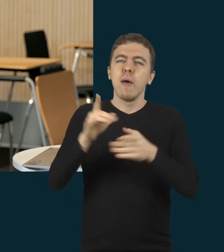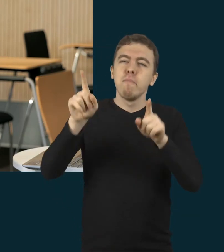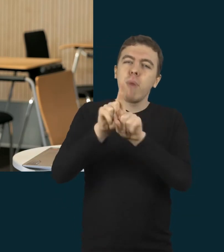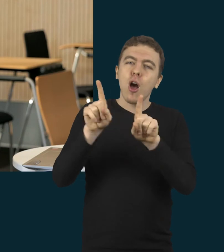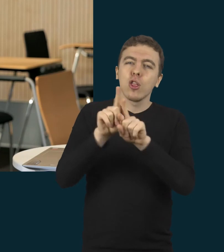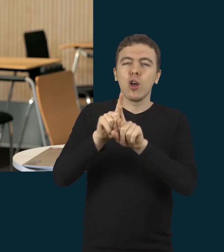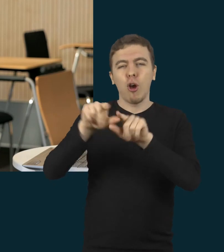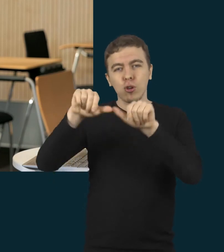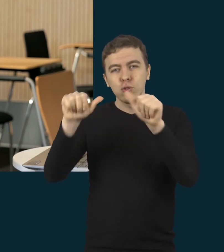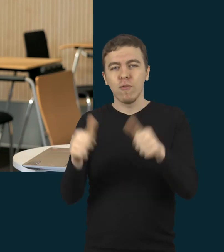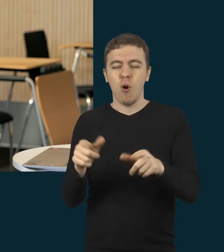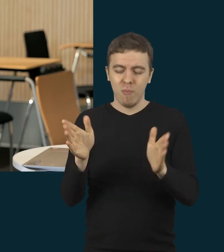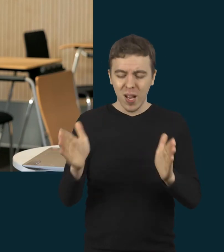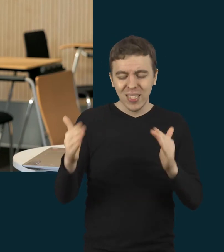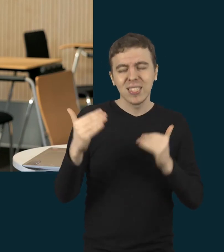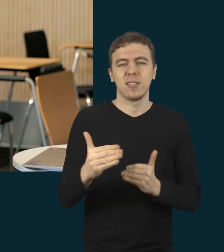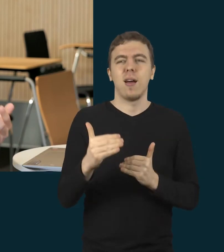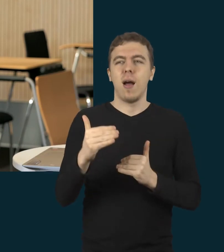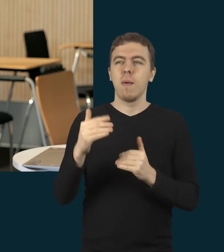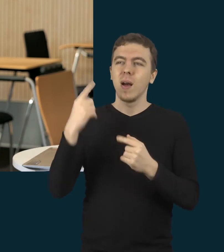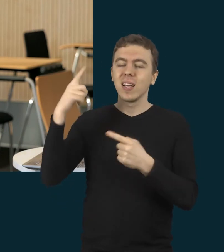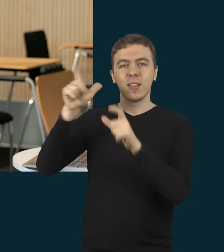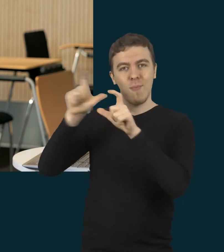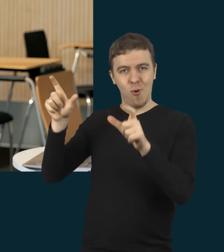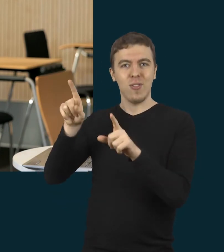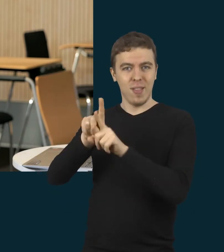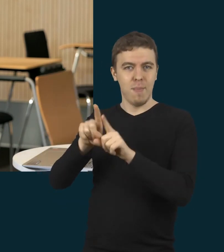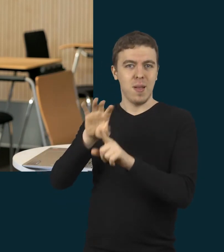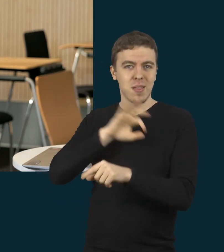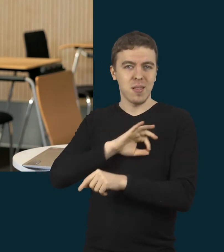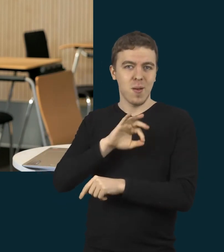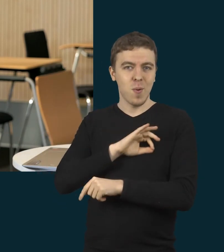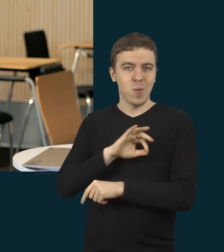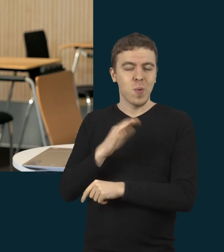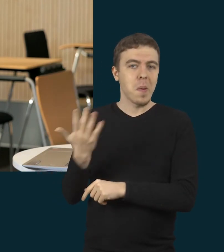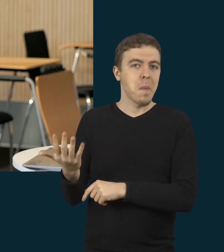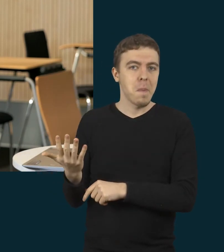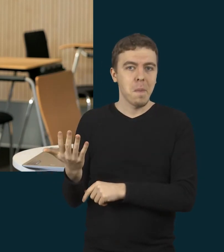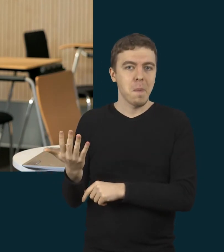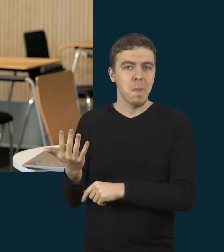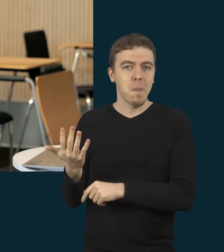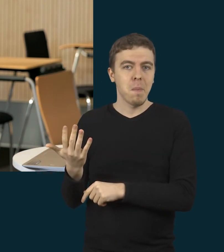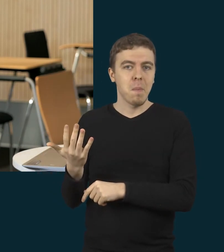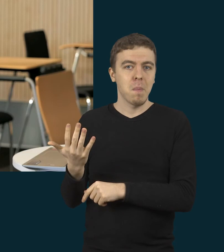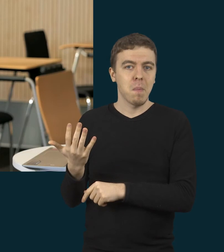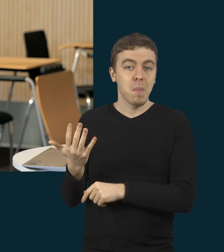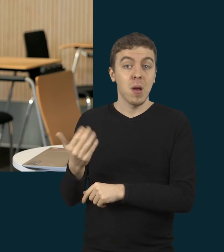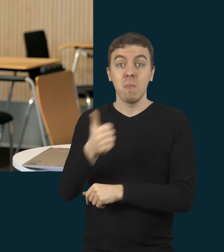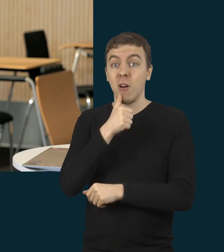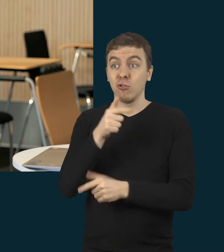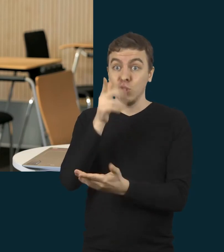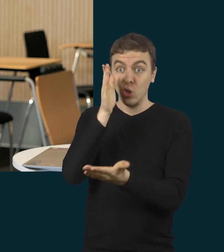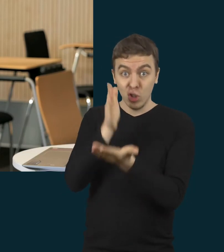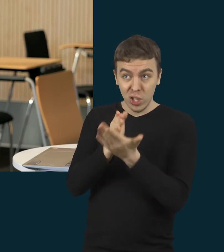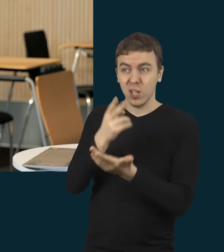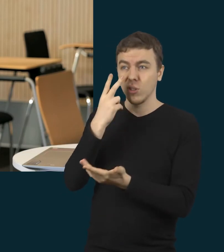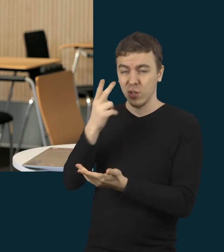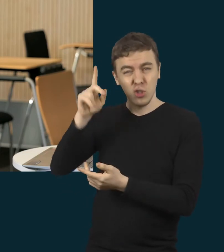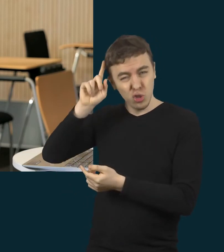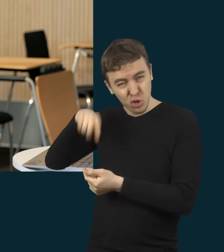sakykime, ar labai greitimo kažkokio tipo modelių sukurtų kitose mokyklose? Ir jeigu taip,